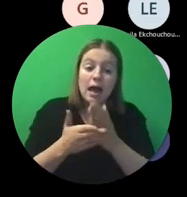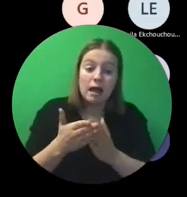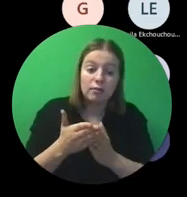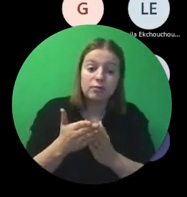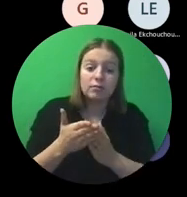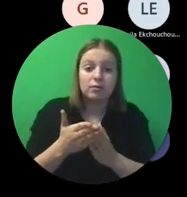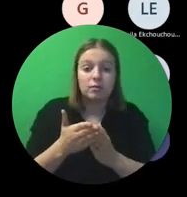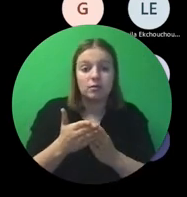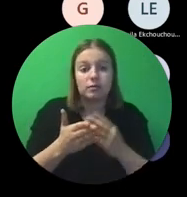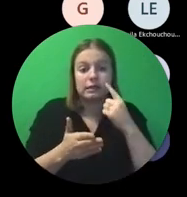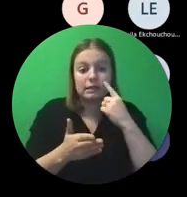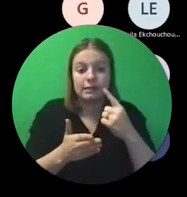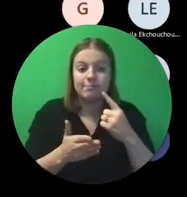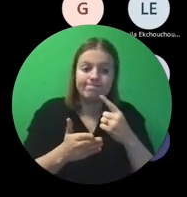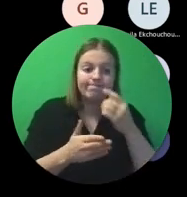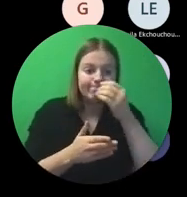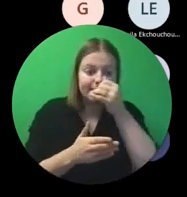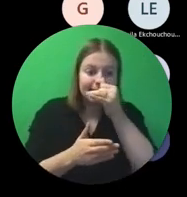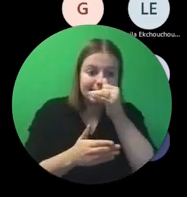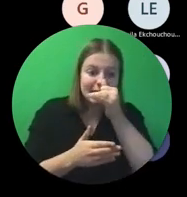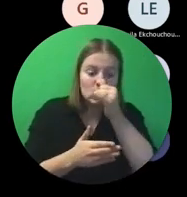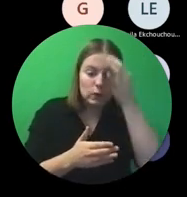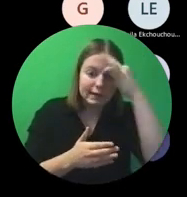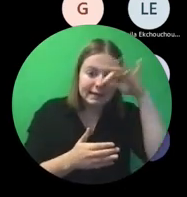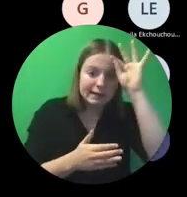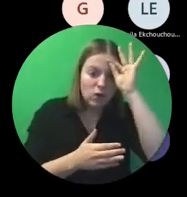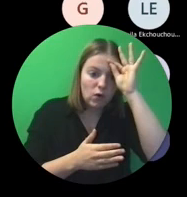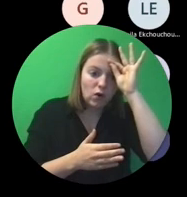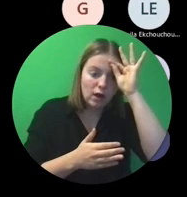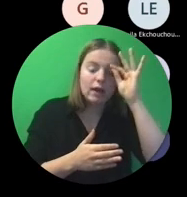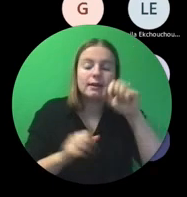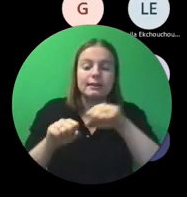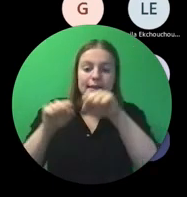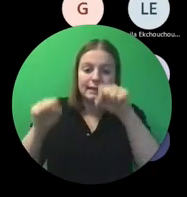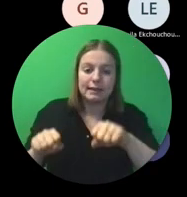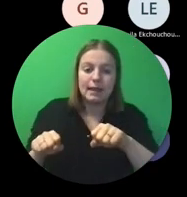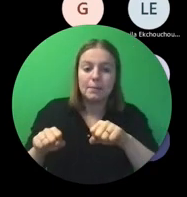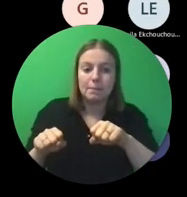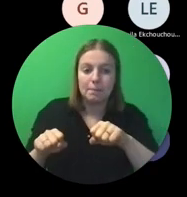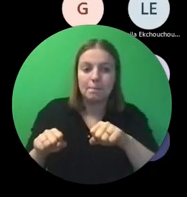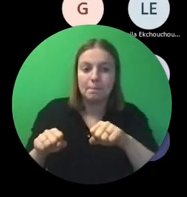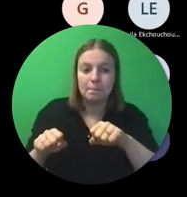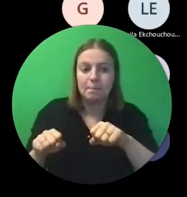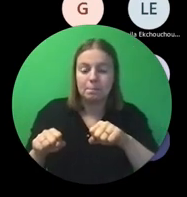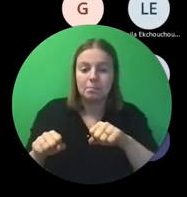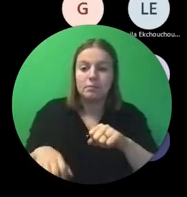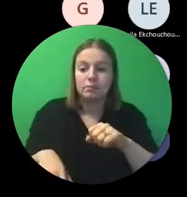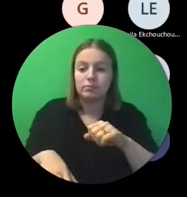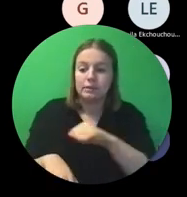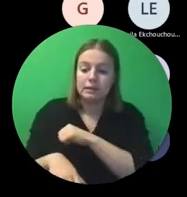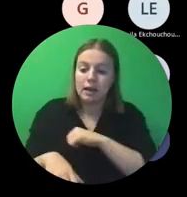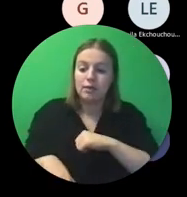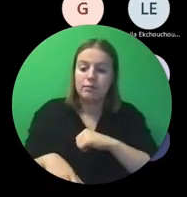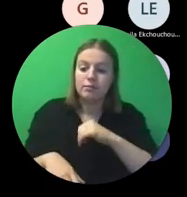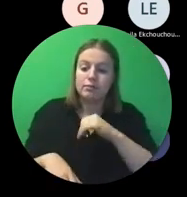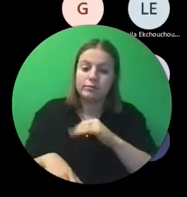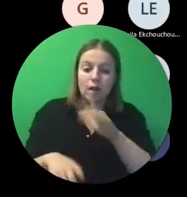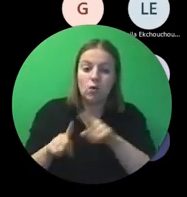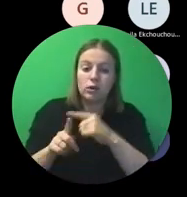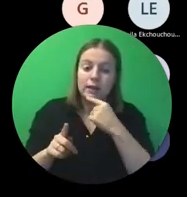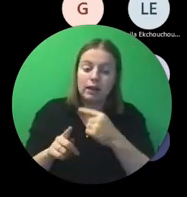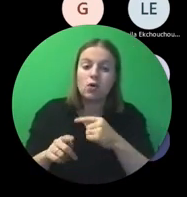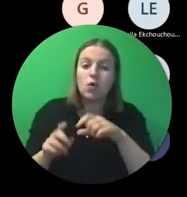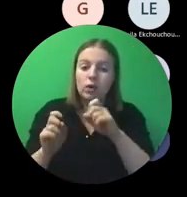aangeduid om risk-based te gaan doen. Dan zal het systeem waarbij wij werken, ons zeggen van,